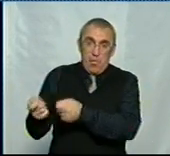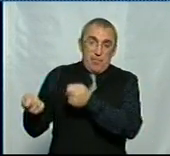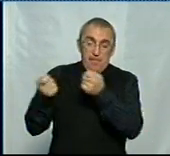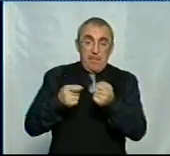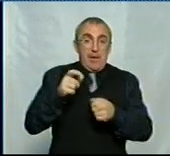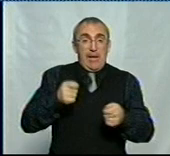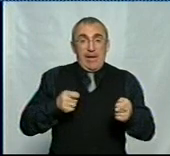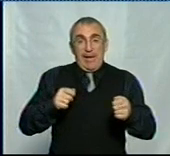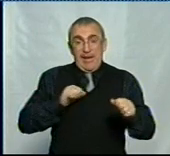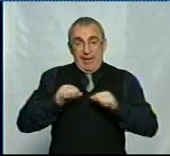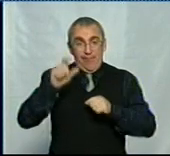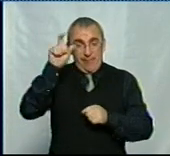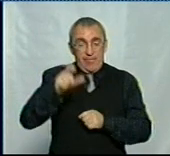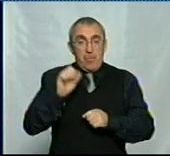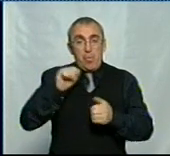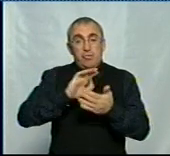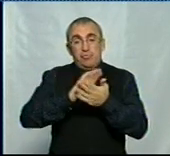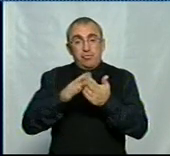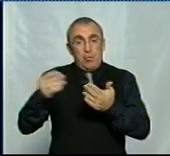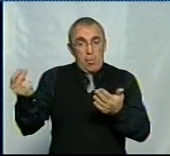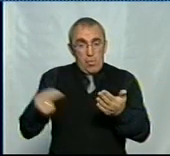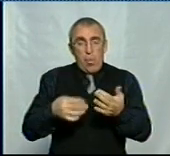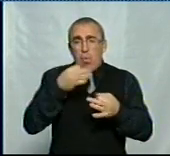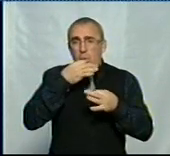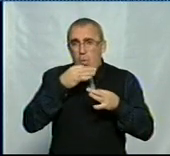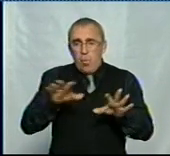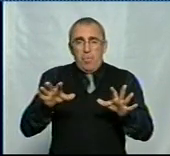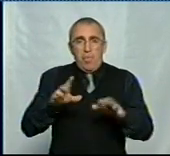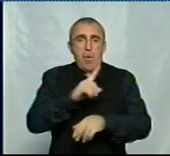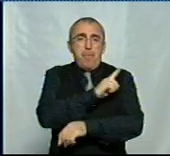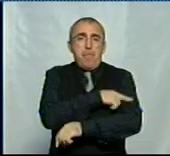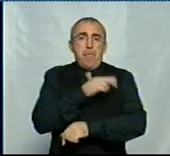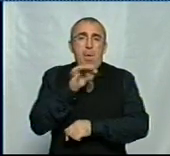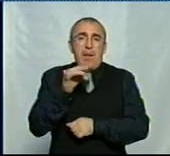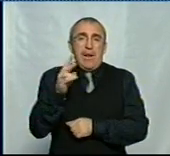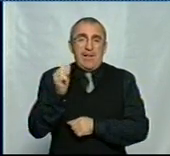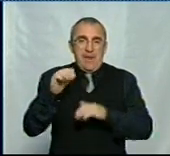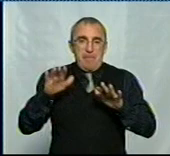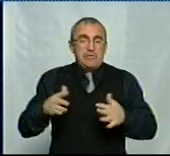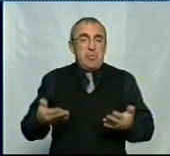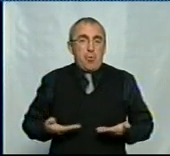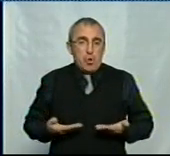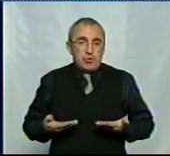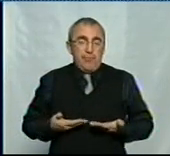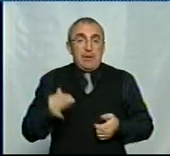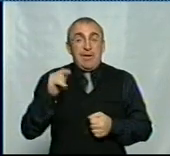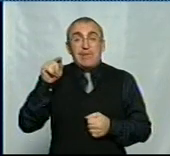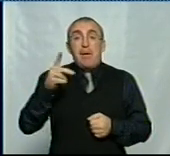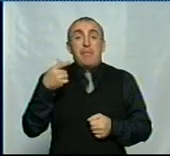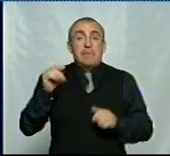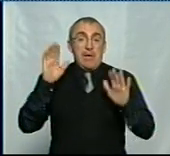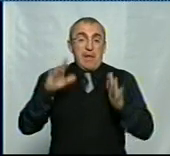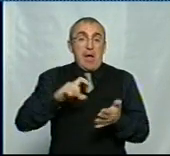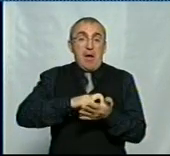керівник може заключити договір із любою поліклінікою за місцем проживання. І там, де є